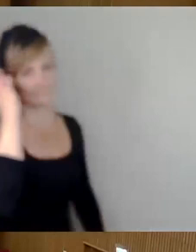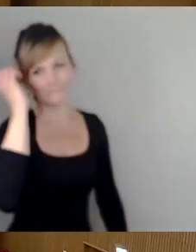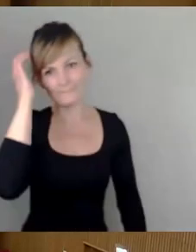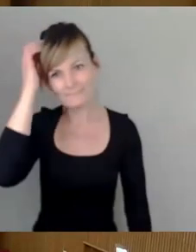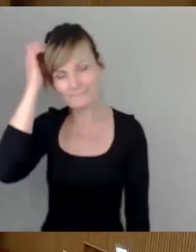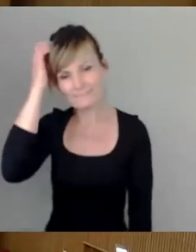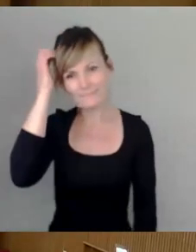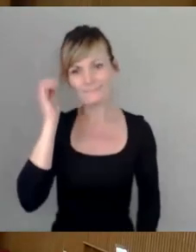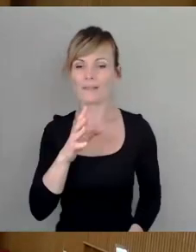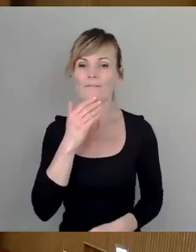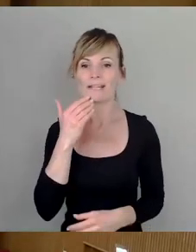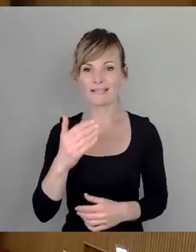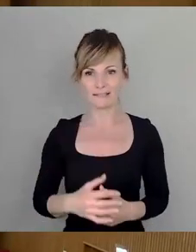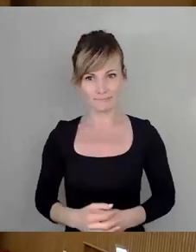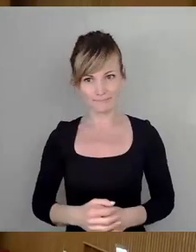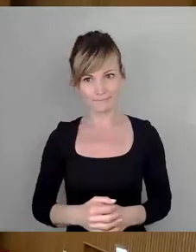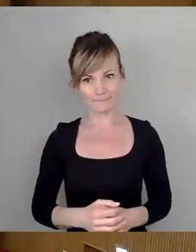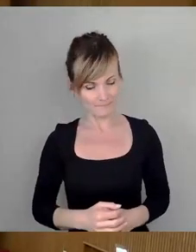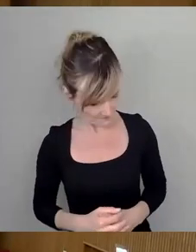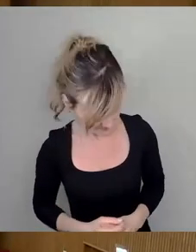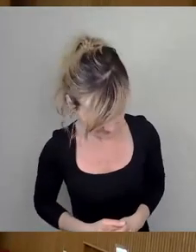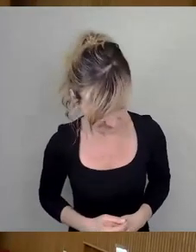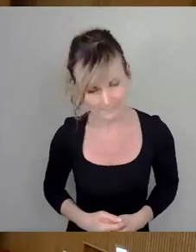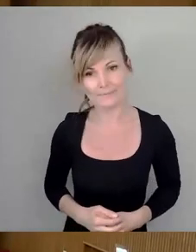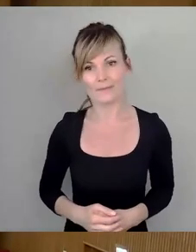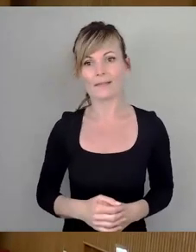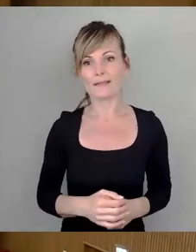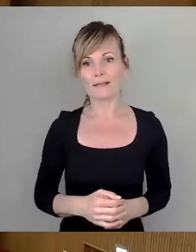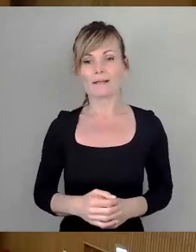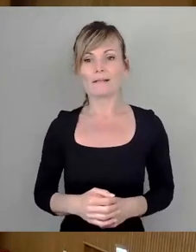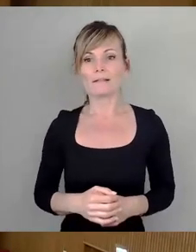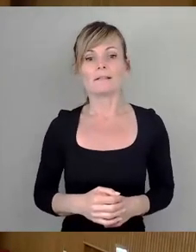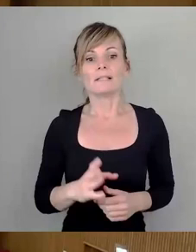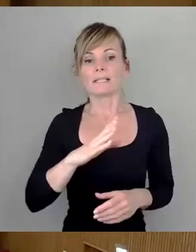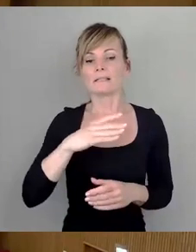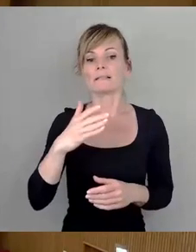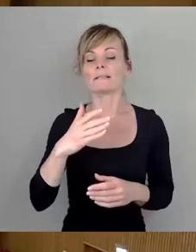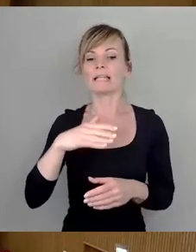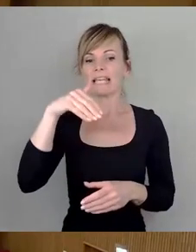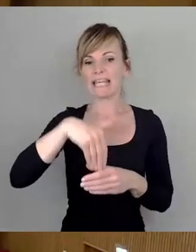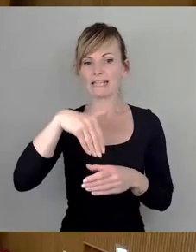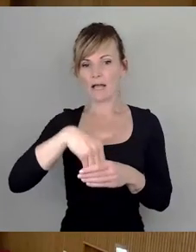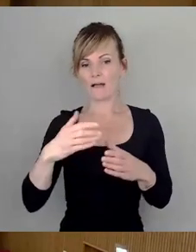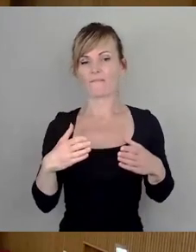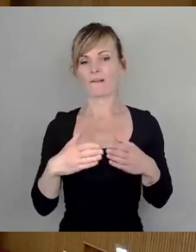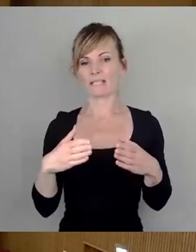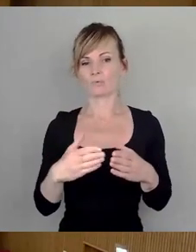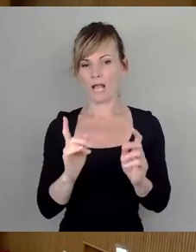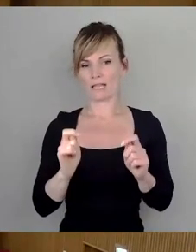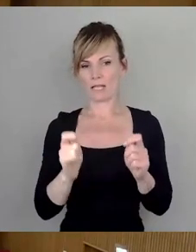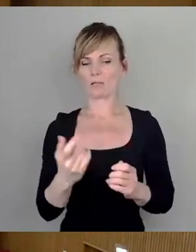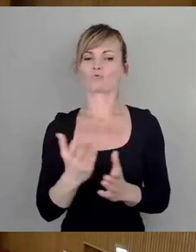Vielen Dank. Der Antrag der Interfraktionale ist ja jetzt schon eingebracht worden von Thorsten Schulze. da würden wir jetzt in die Fraktionsrunde